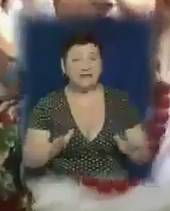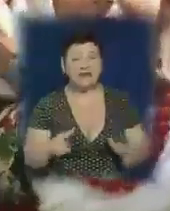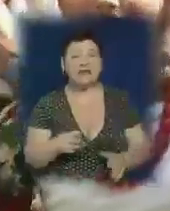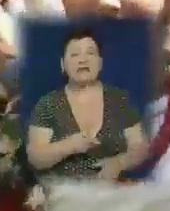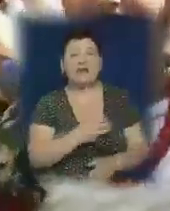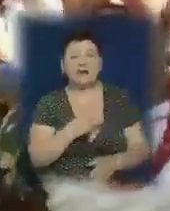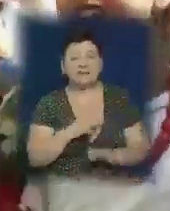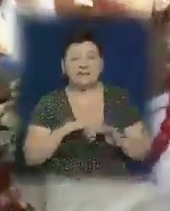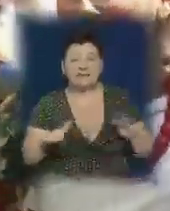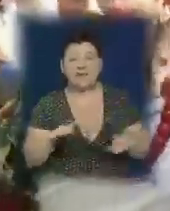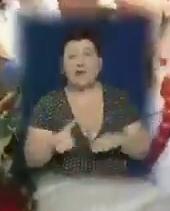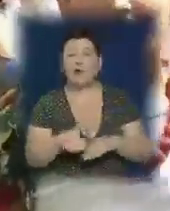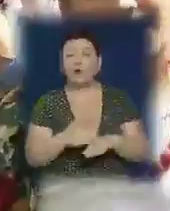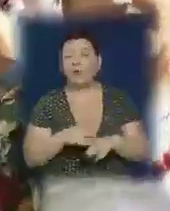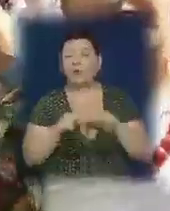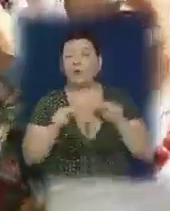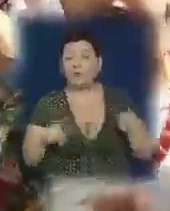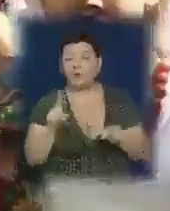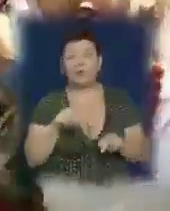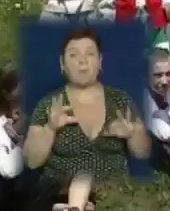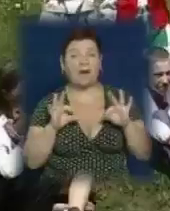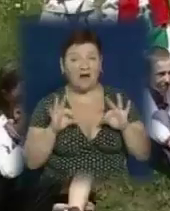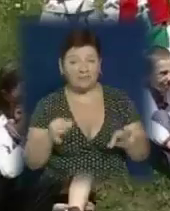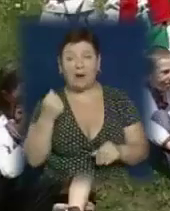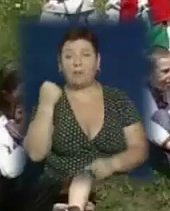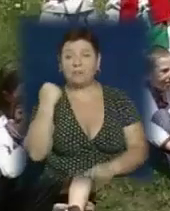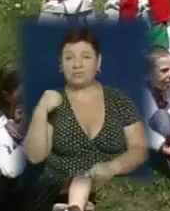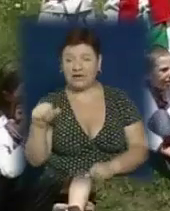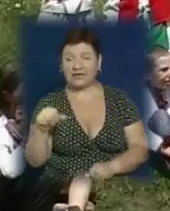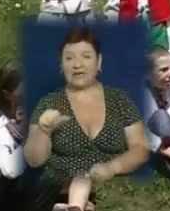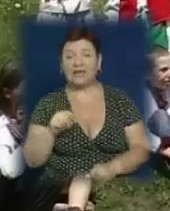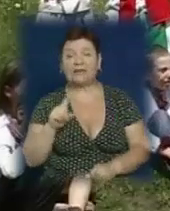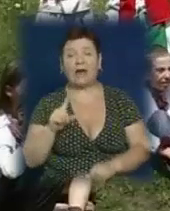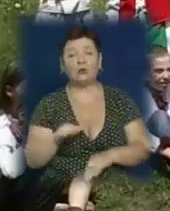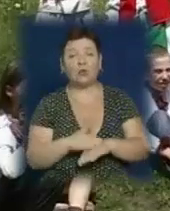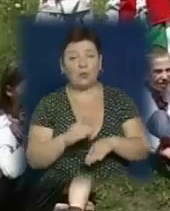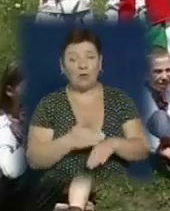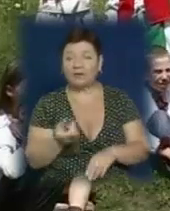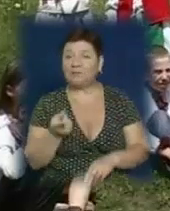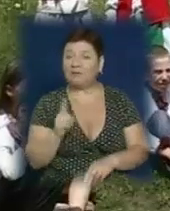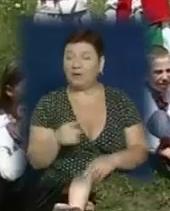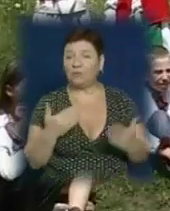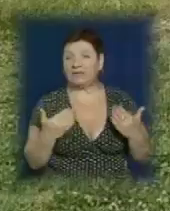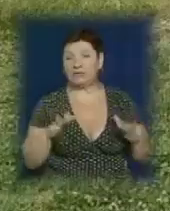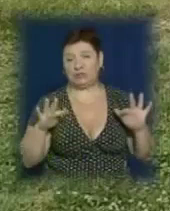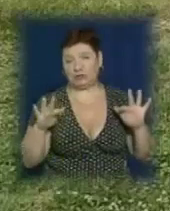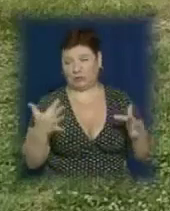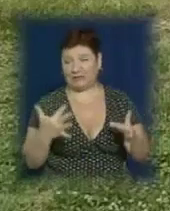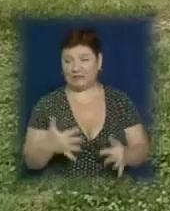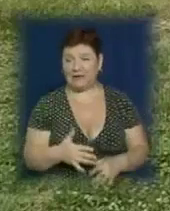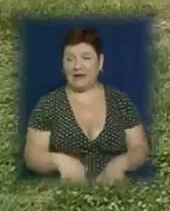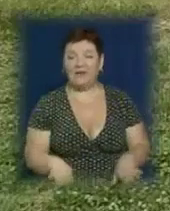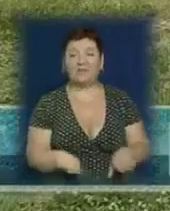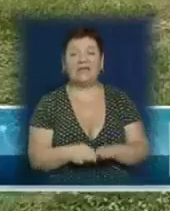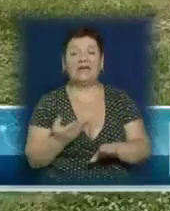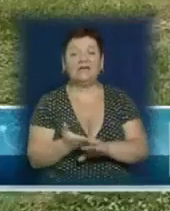дітей, але й добрий урок того, що правда перемагає. Тому варто бути на боці добра. Тим паче у нинішній ситуації. Такий важкий